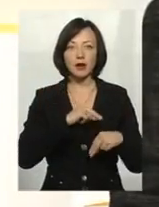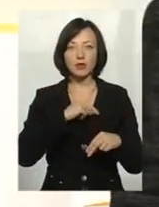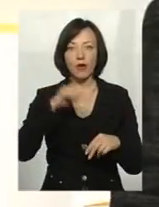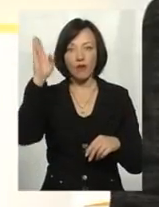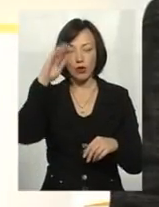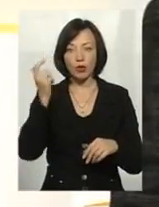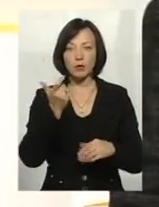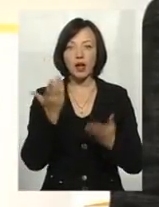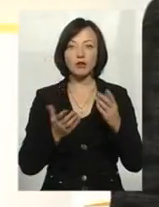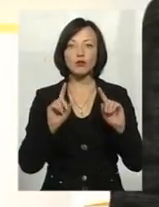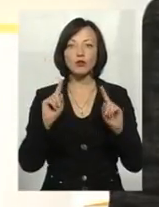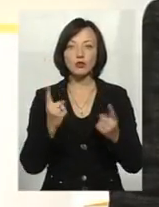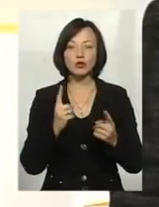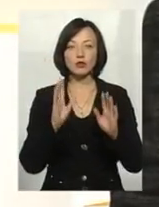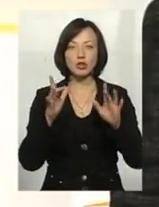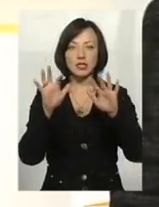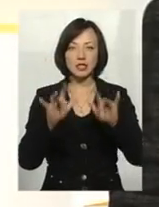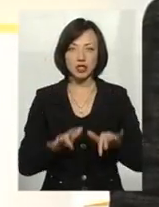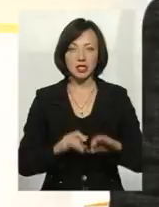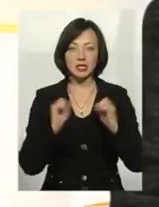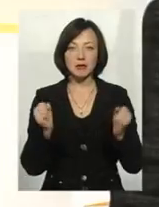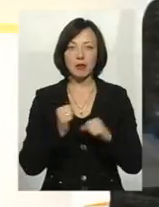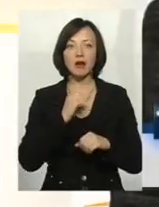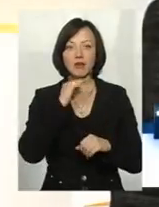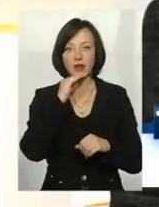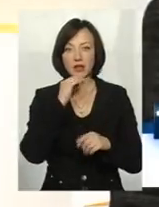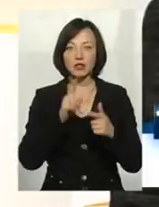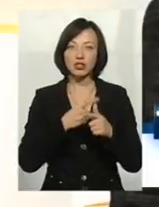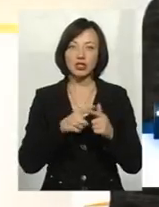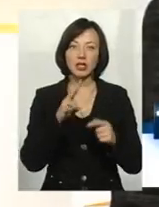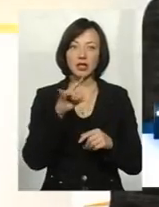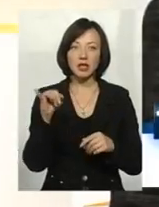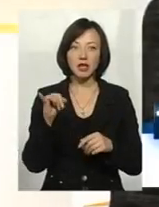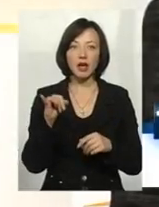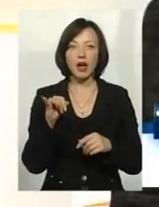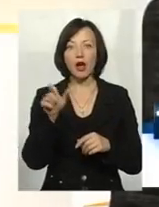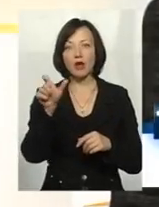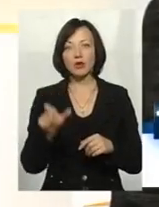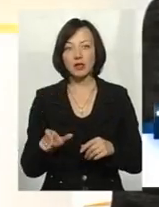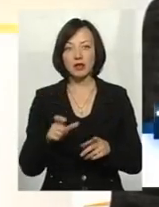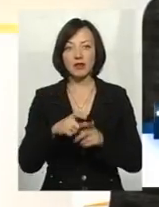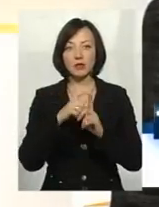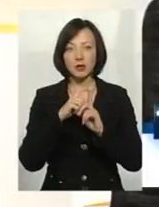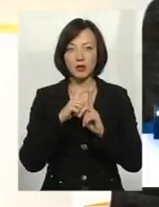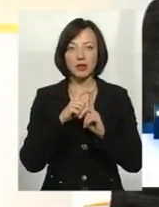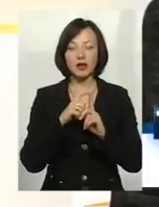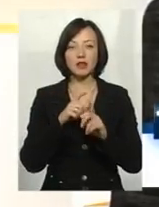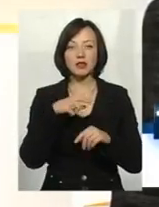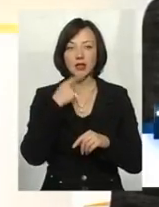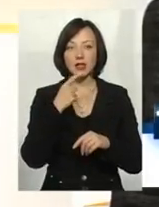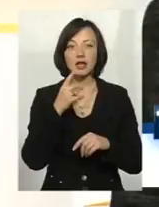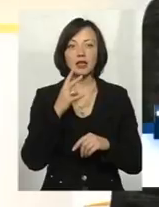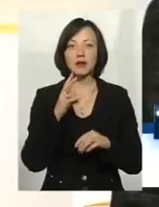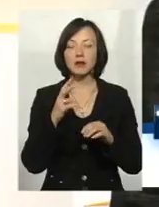надія, кажу, якщо буде дуже-дуже сніжна зима, хвати цього чи ні? Ну, людина і професійно підготовлена, така